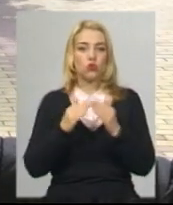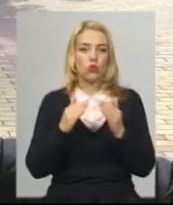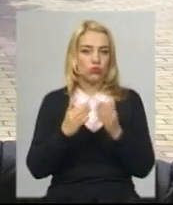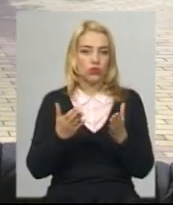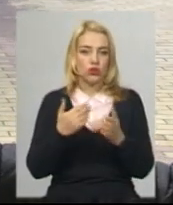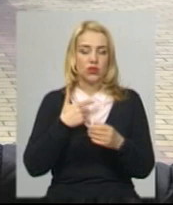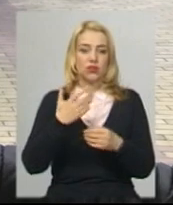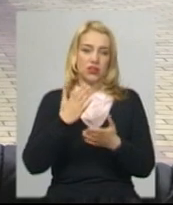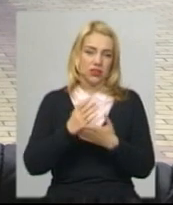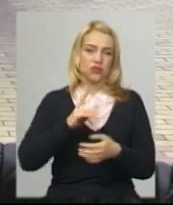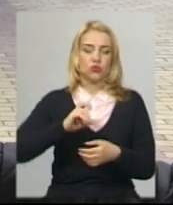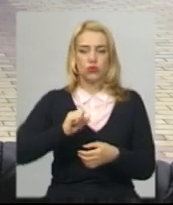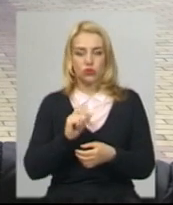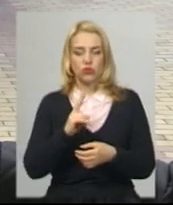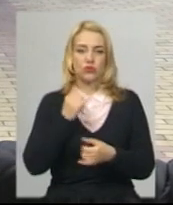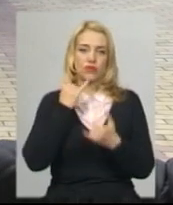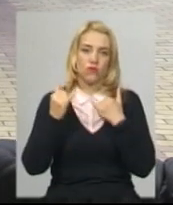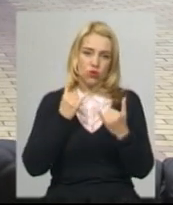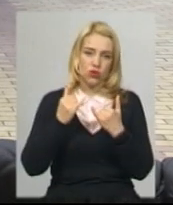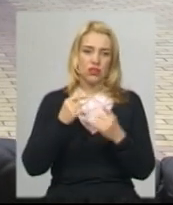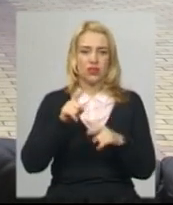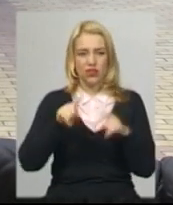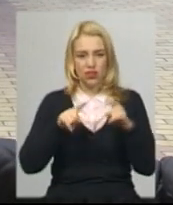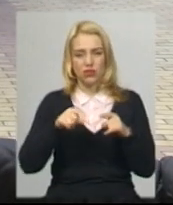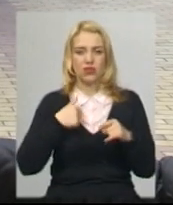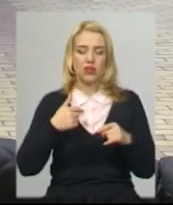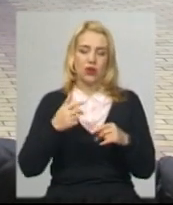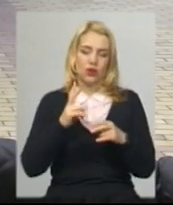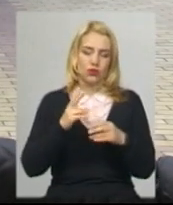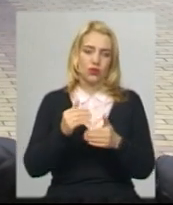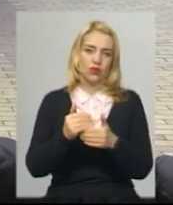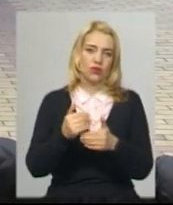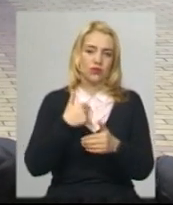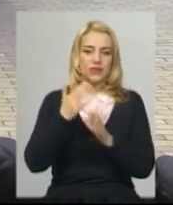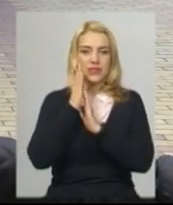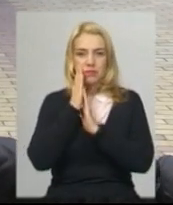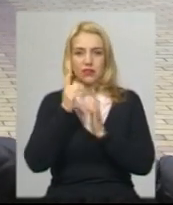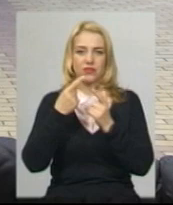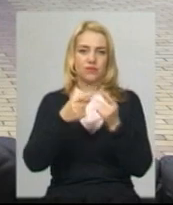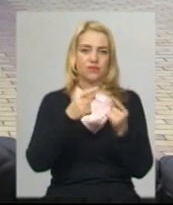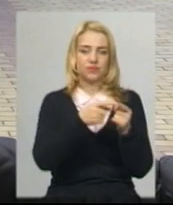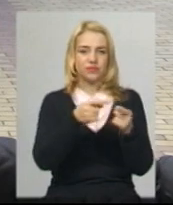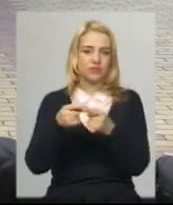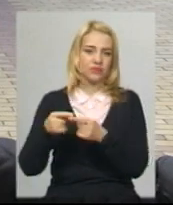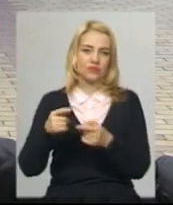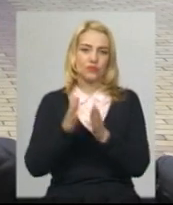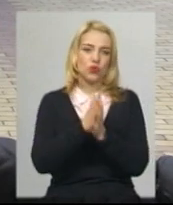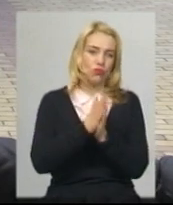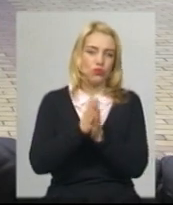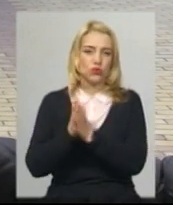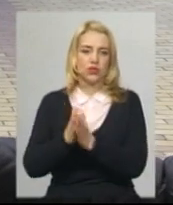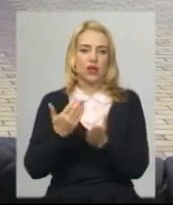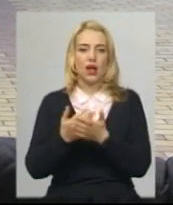що такі люди є, що виручають і інколи переночую. А якби ні, то я навіть не знаю, як би на роботу їсти, чи на